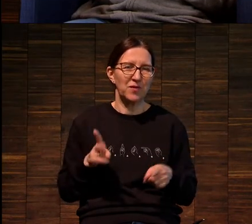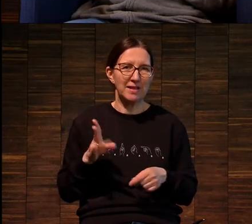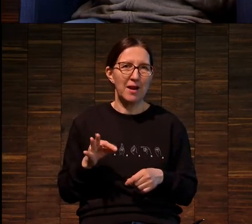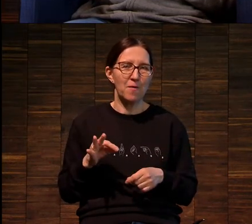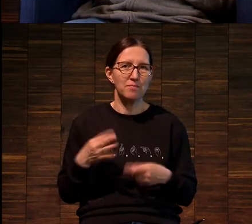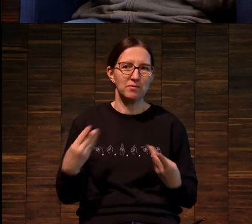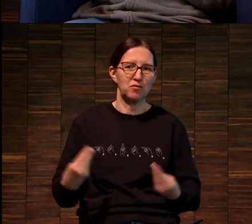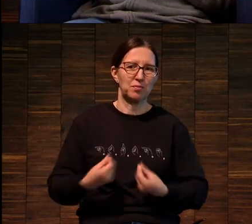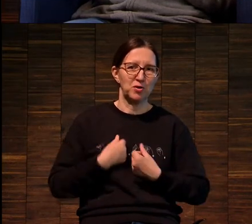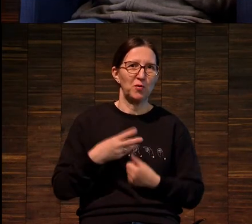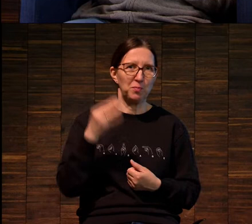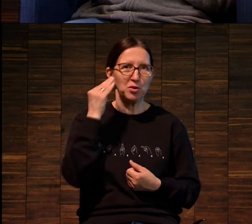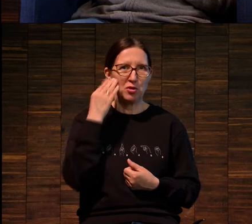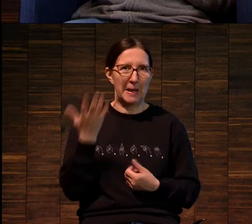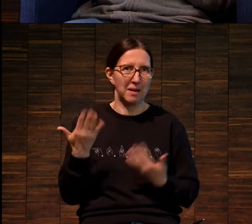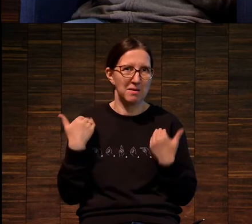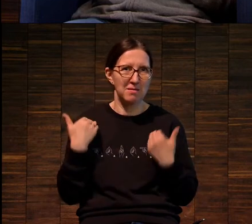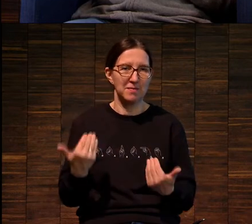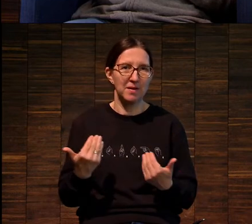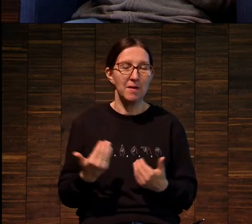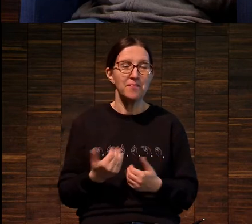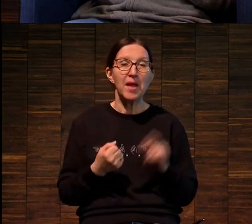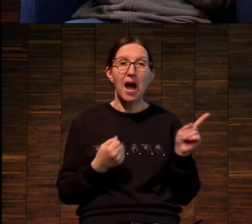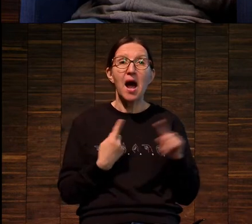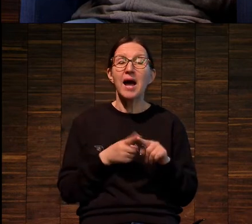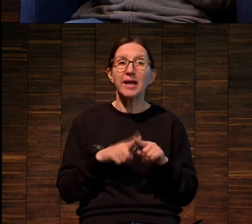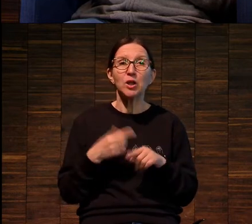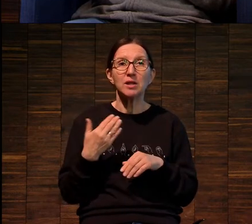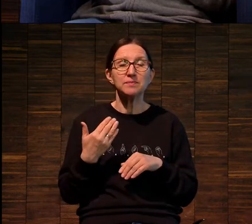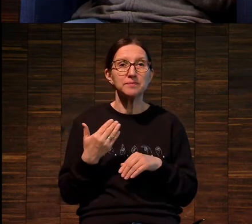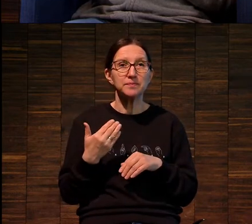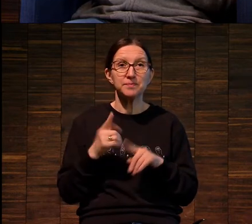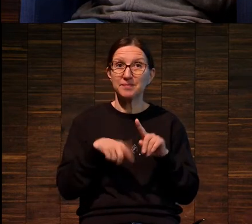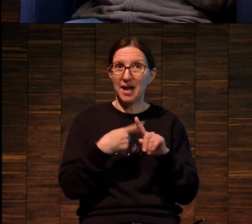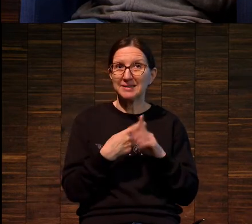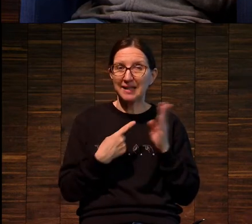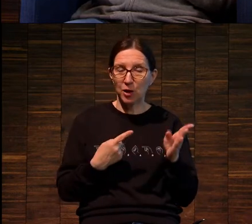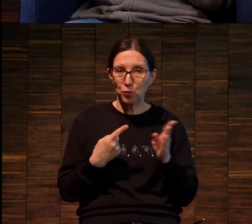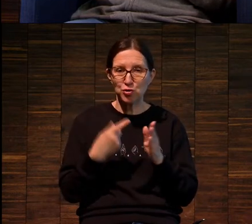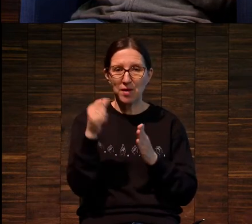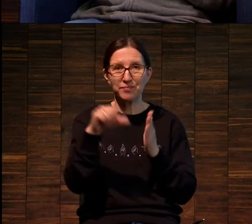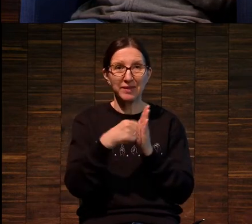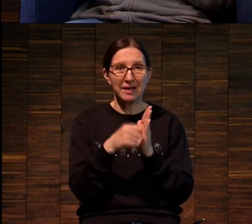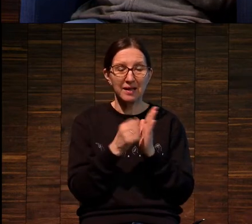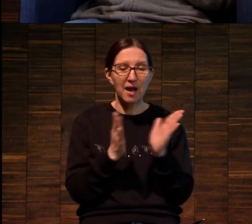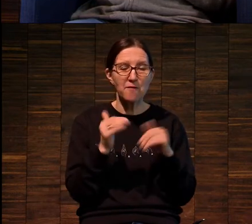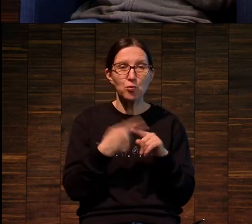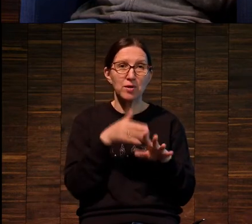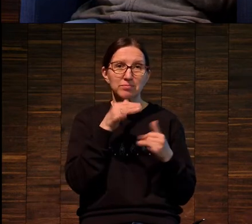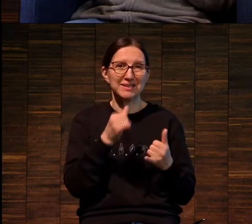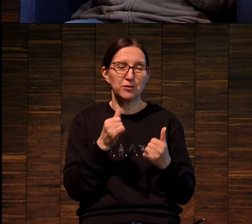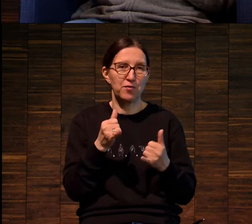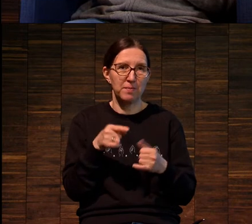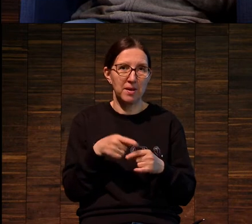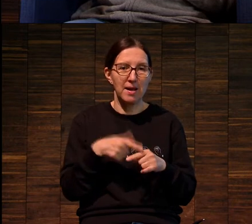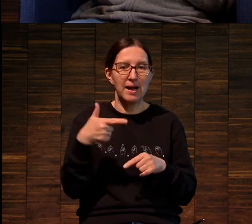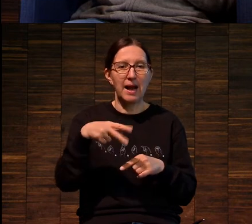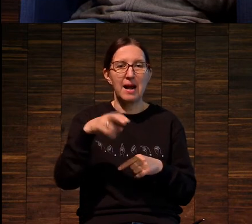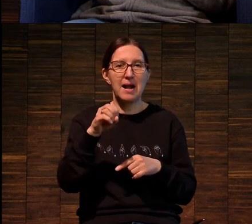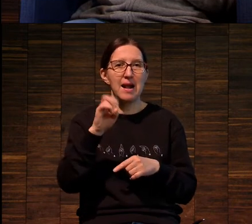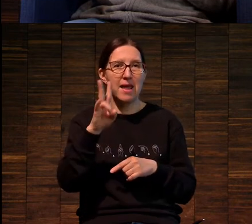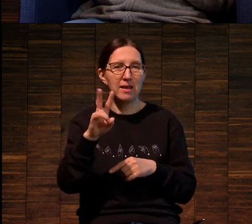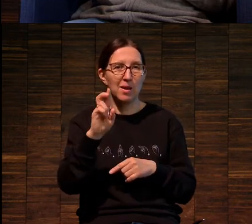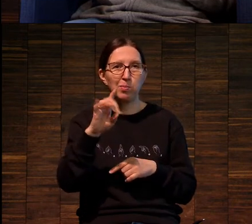Это производит впечатление. А это уже современный художник Гленн Браун,